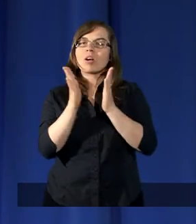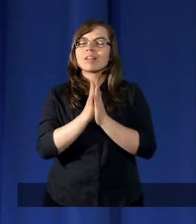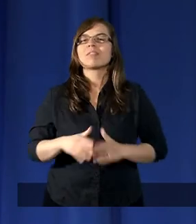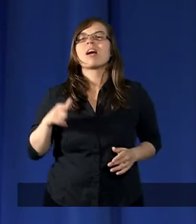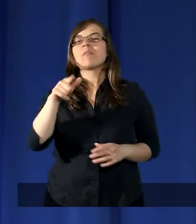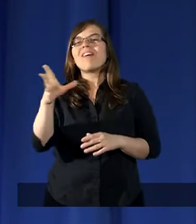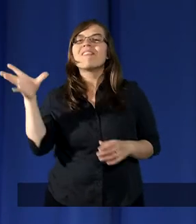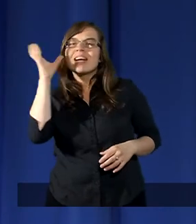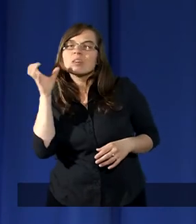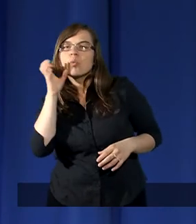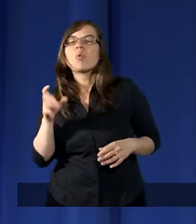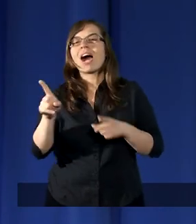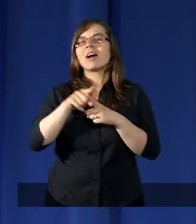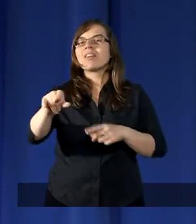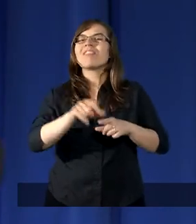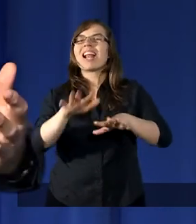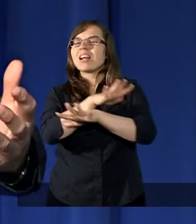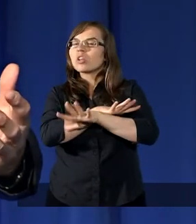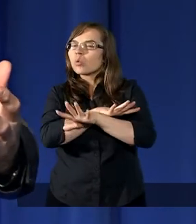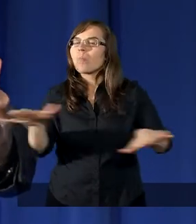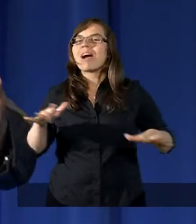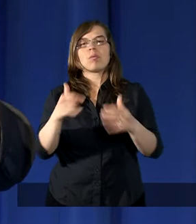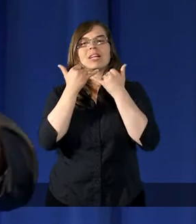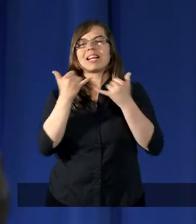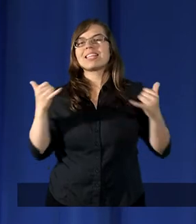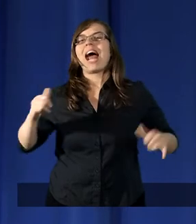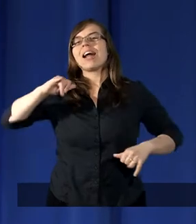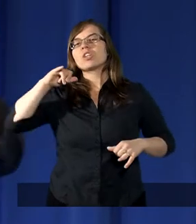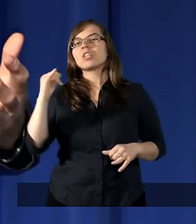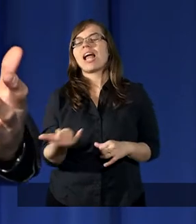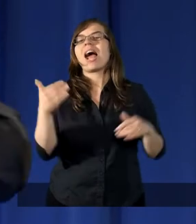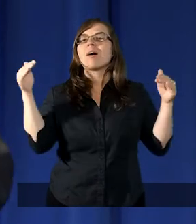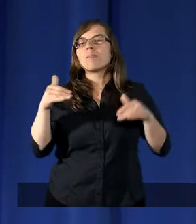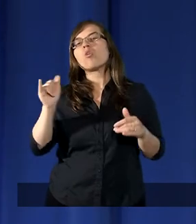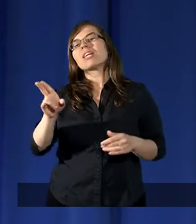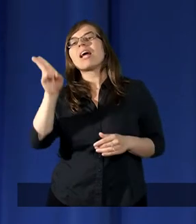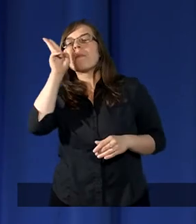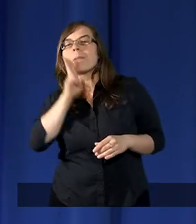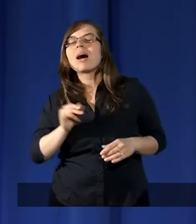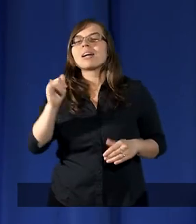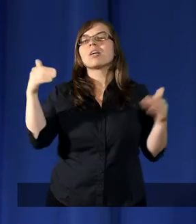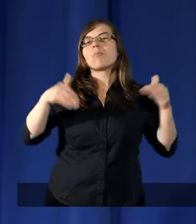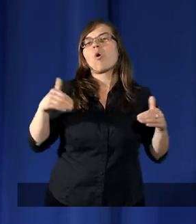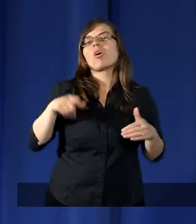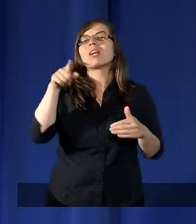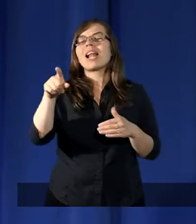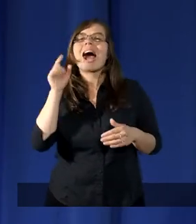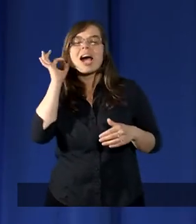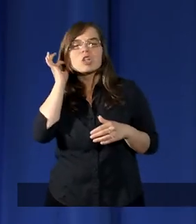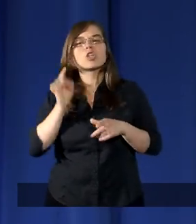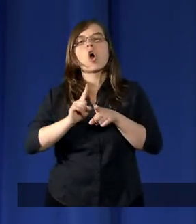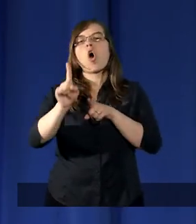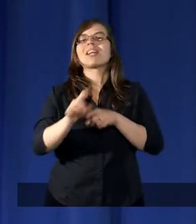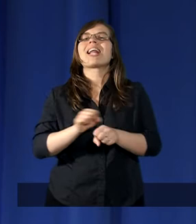chociaż wysłuchał, ale zupełnie inaczej, jak może i matka i może ta siostra